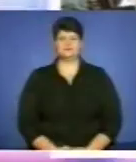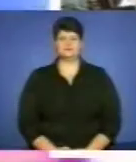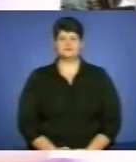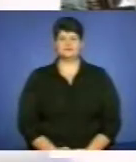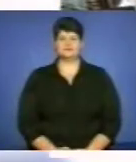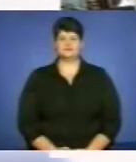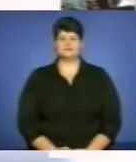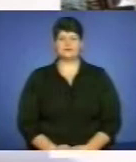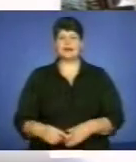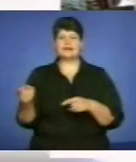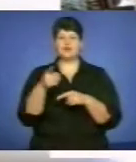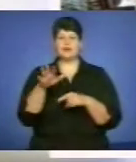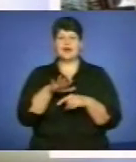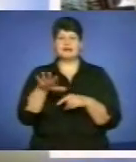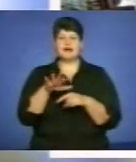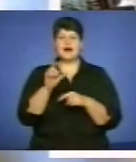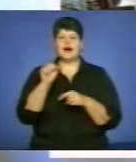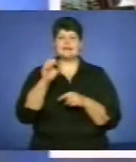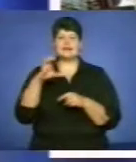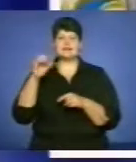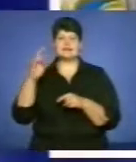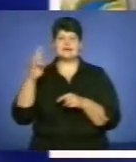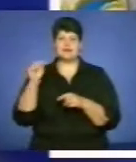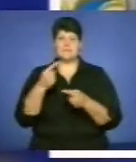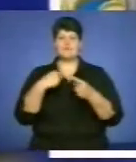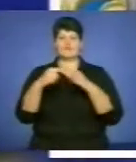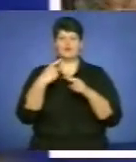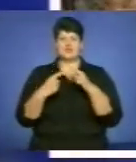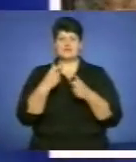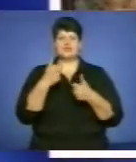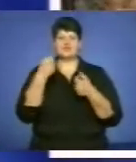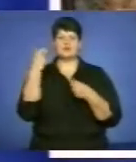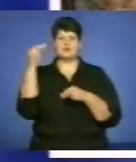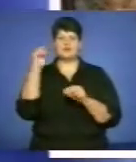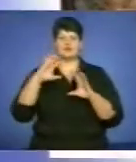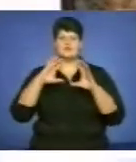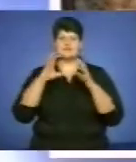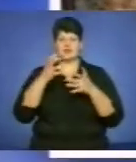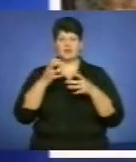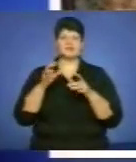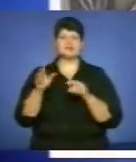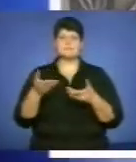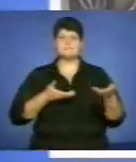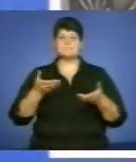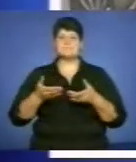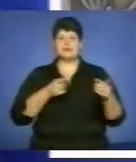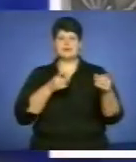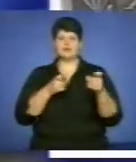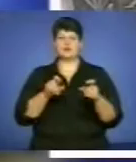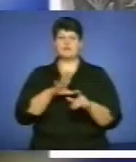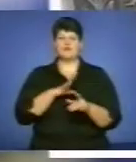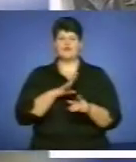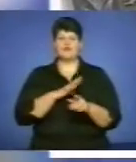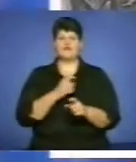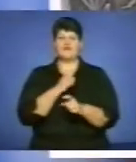Тернополянка Анастасія Меркушина повернулася із юніорського чемпіонату світу з біатлону, який тривав в Австрії зі срібною та